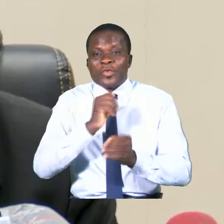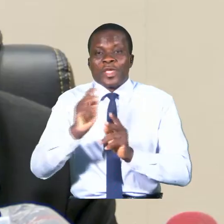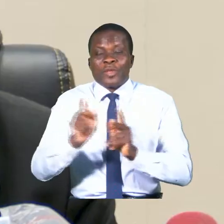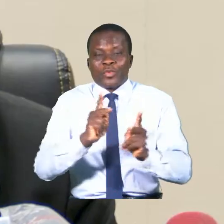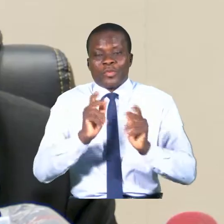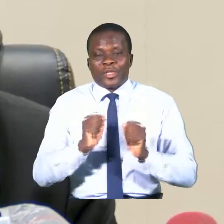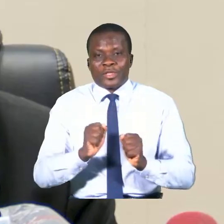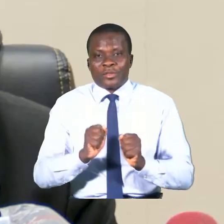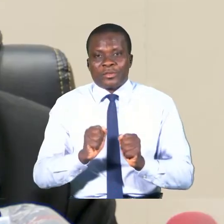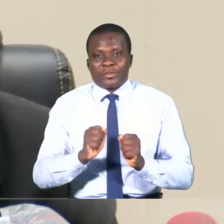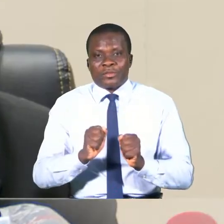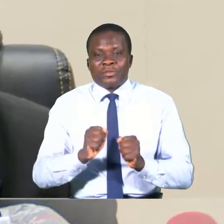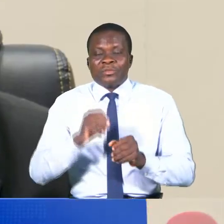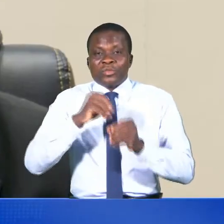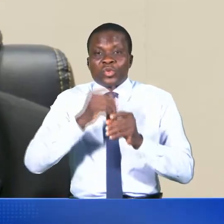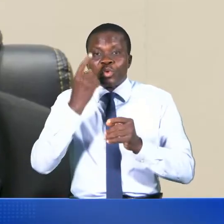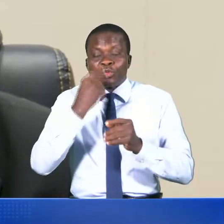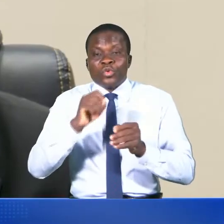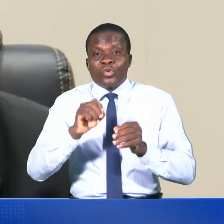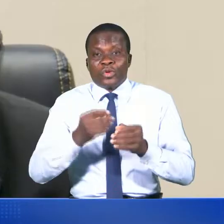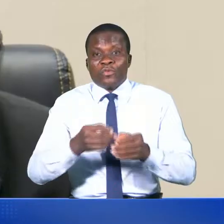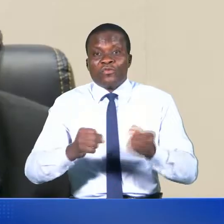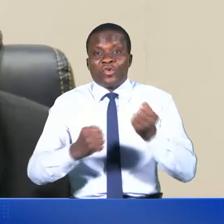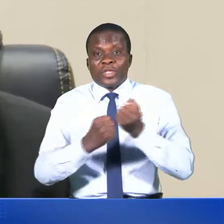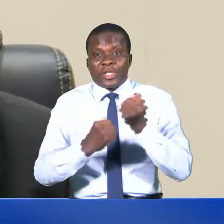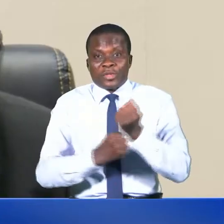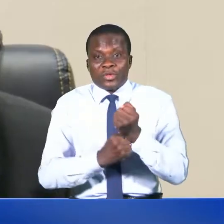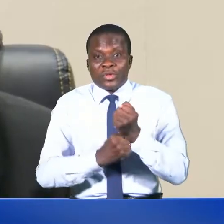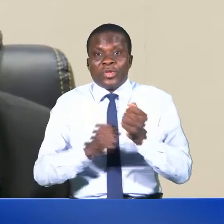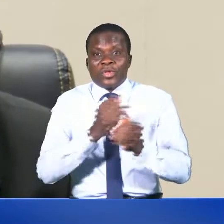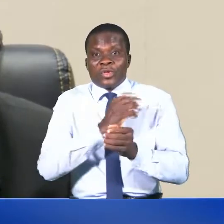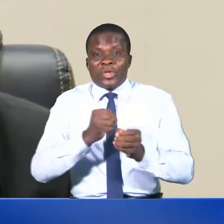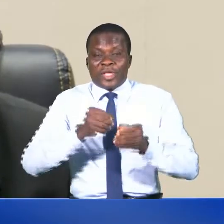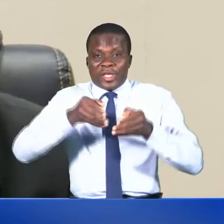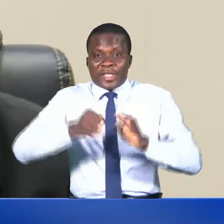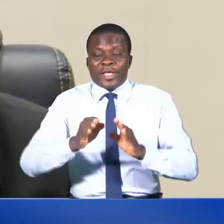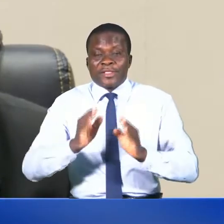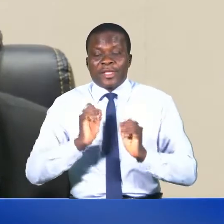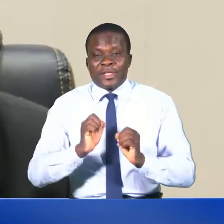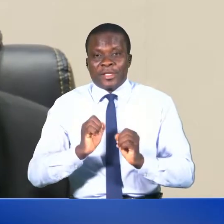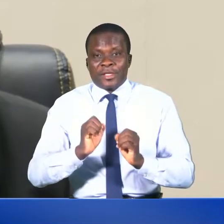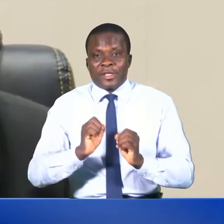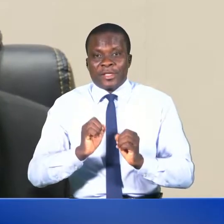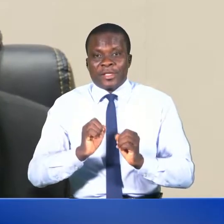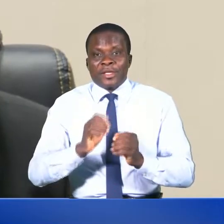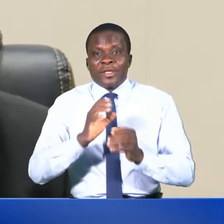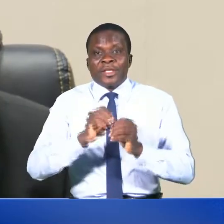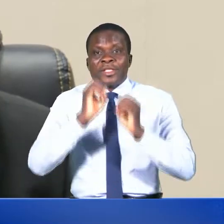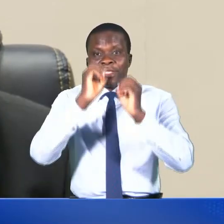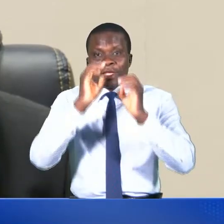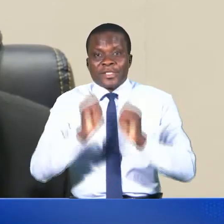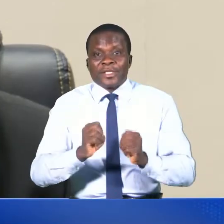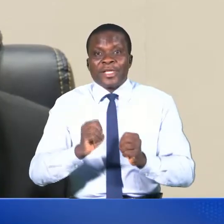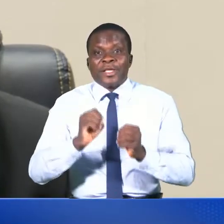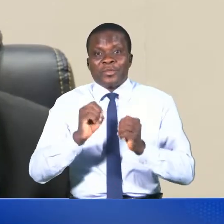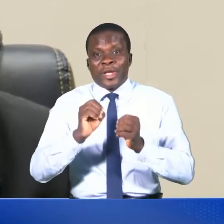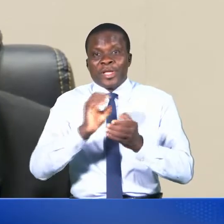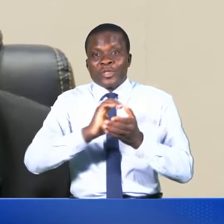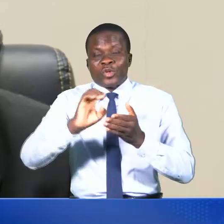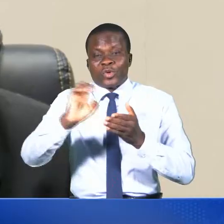Son objectif condamnable est d'assistir le ministère des enseignements secondaires et